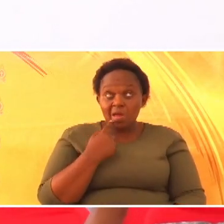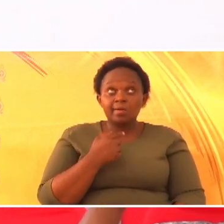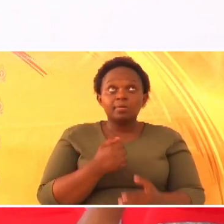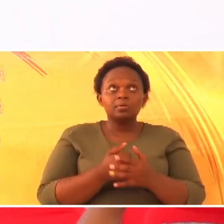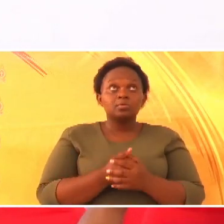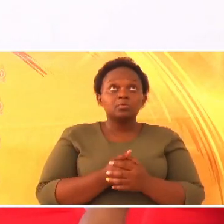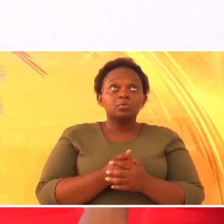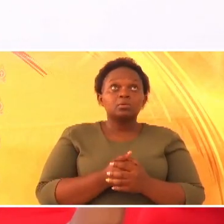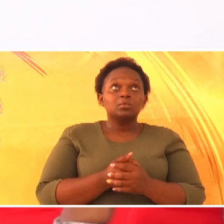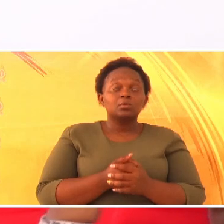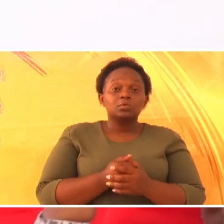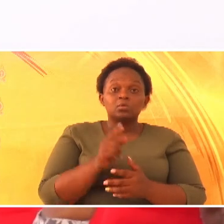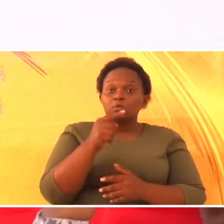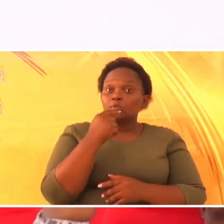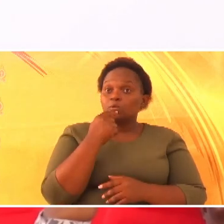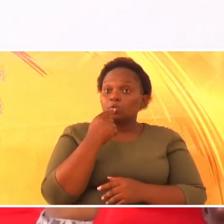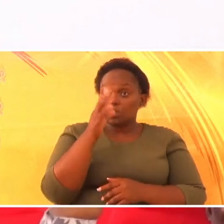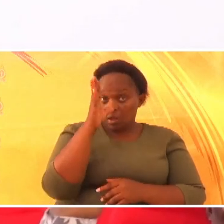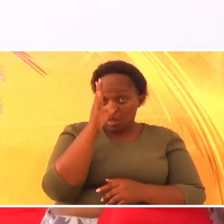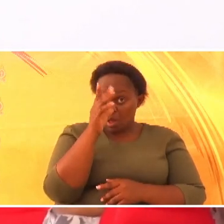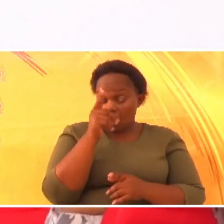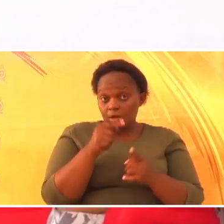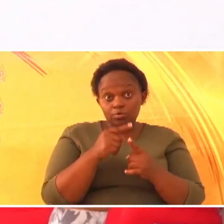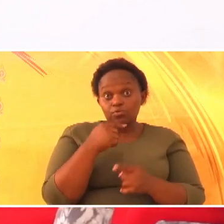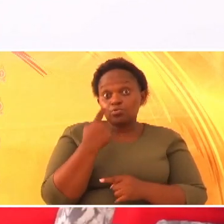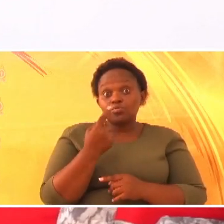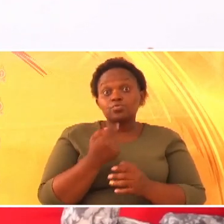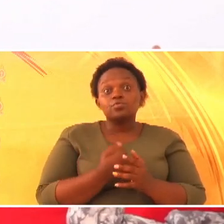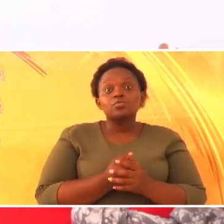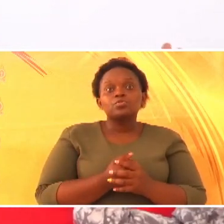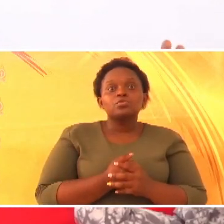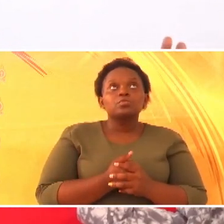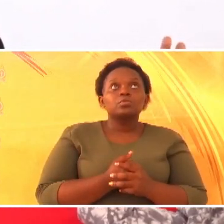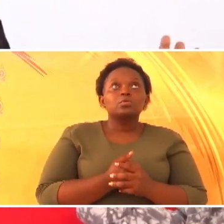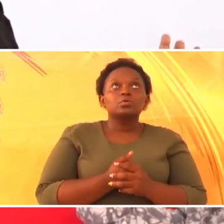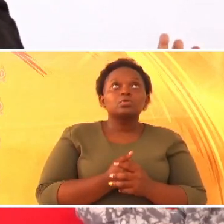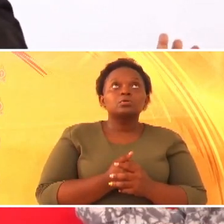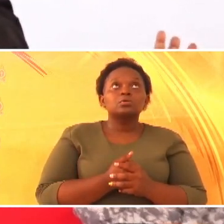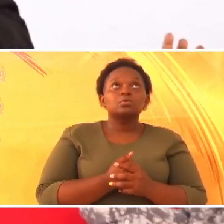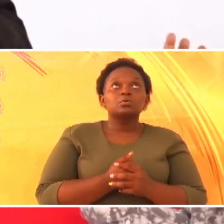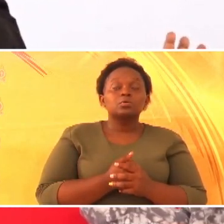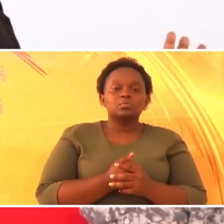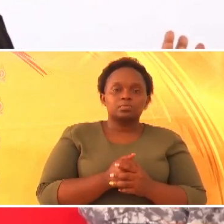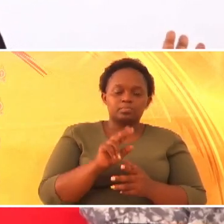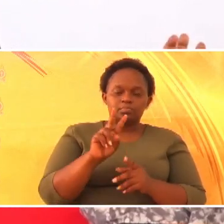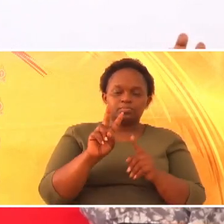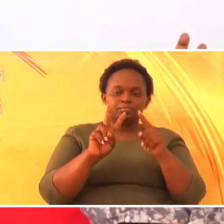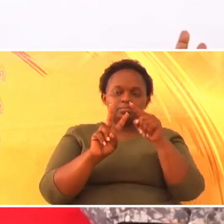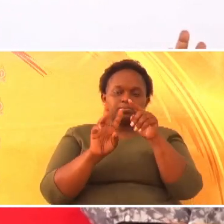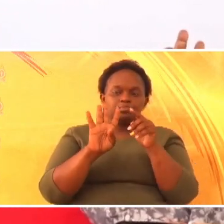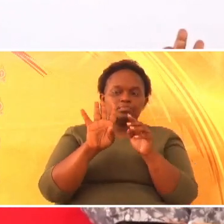Dune, ulikuwa na tanganya nani? Cha pili.